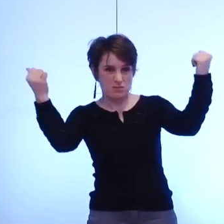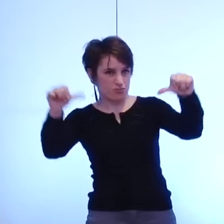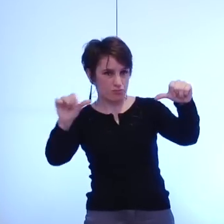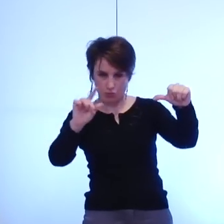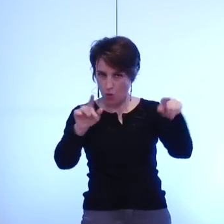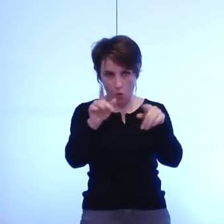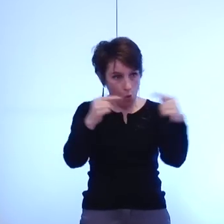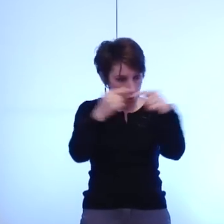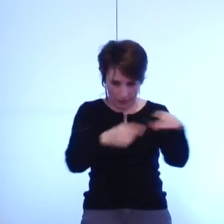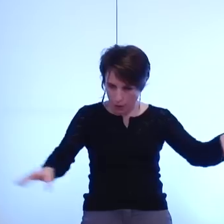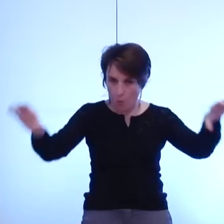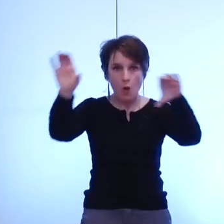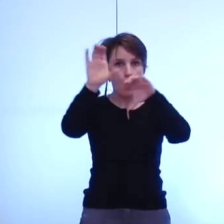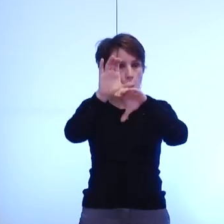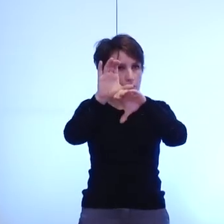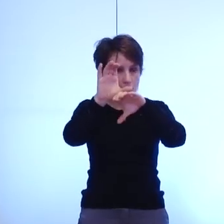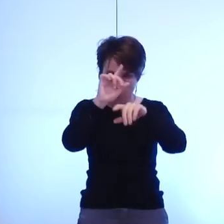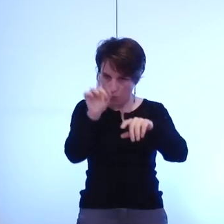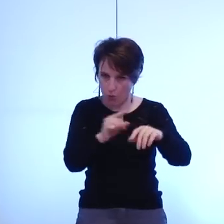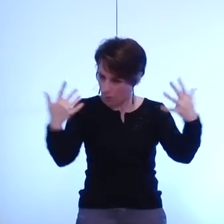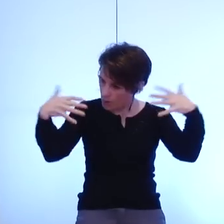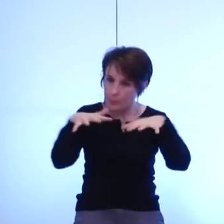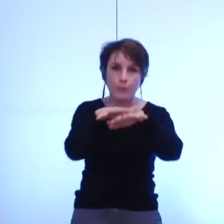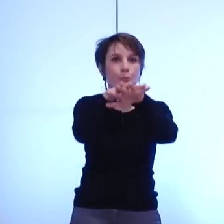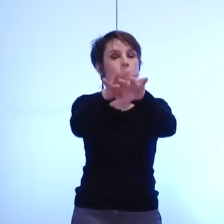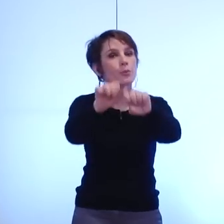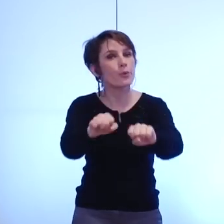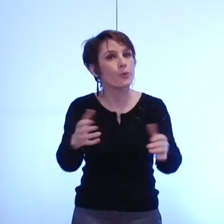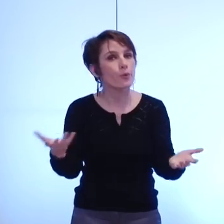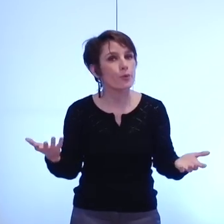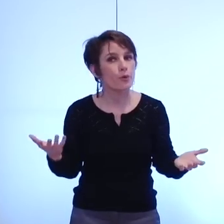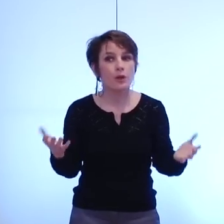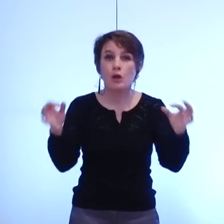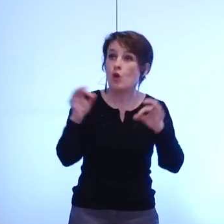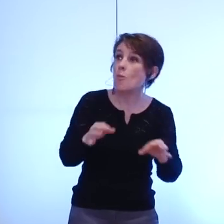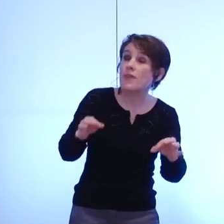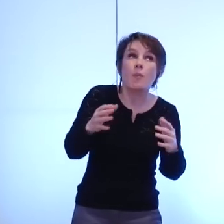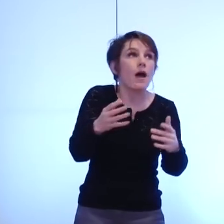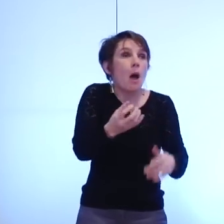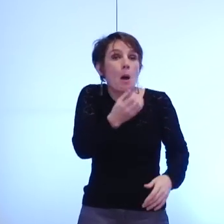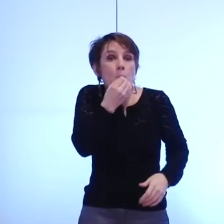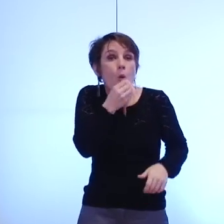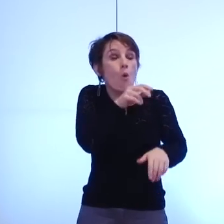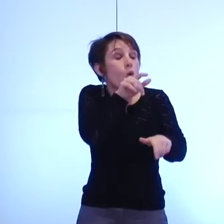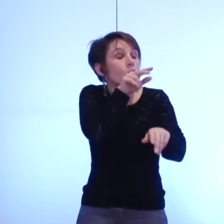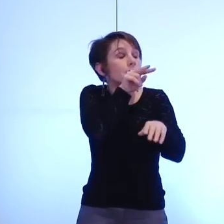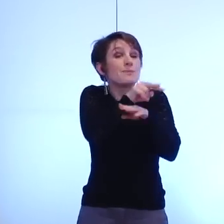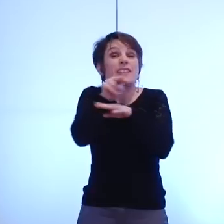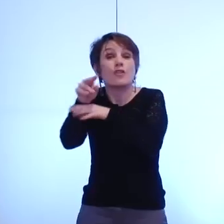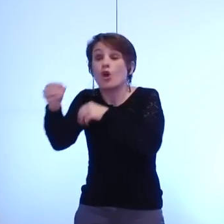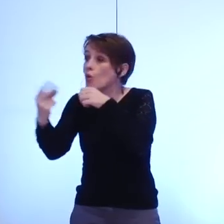télescopent c'est pour donner le meilleur de leurs réunions. Il n'y a pas de bons spectateurs et de mauvais spectateurs.